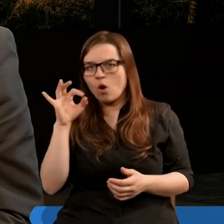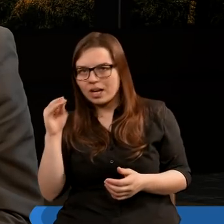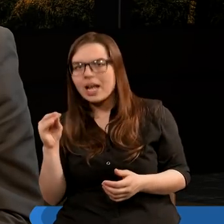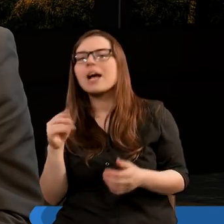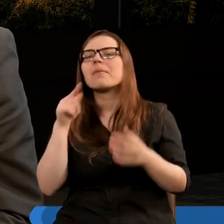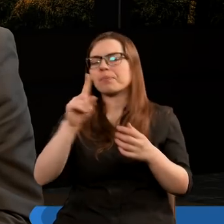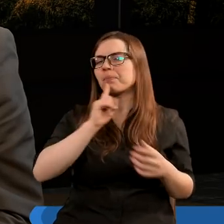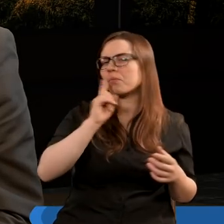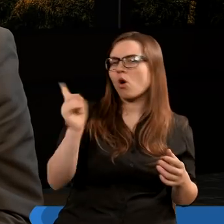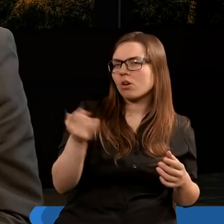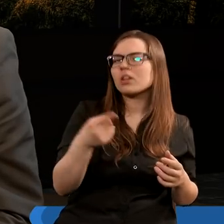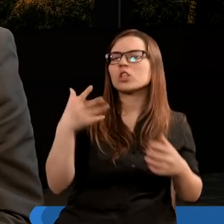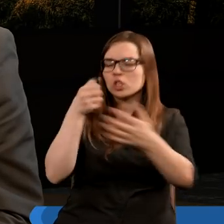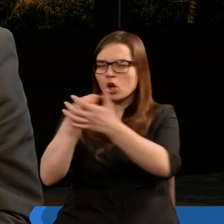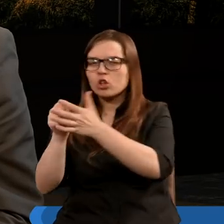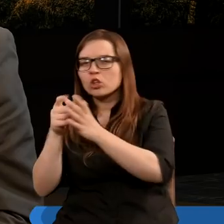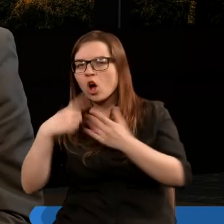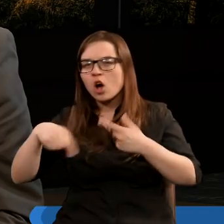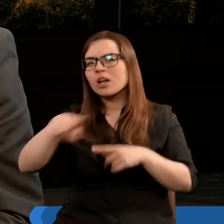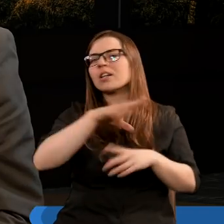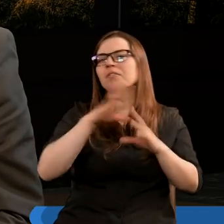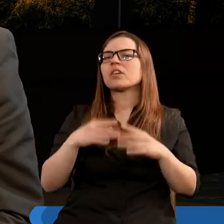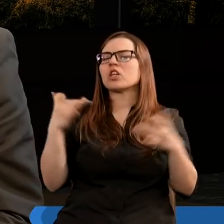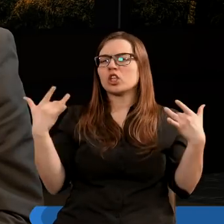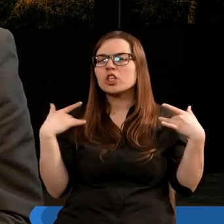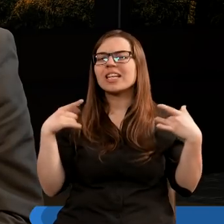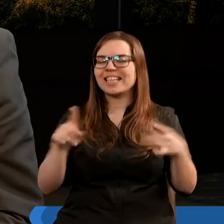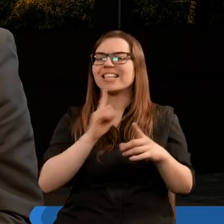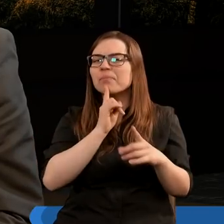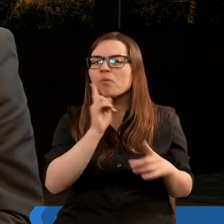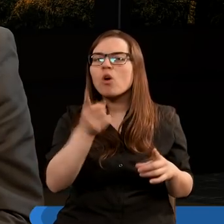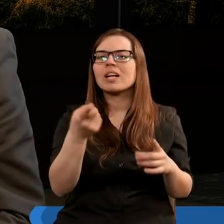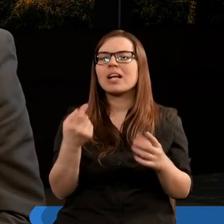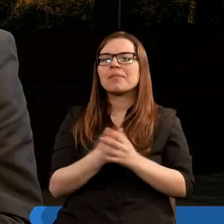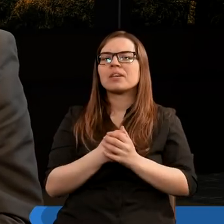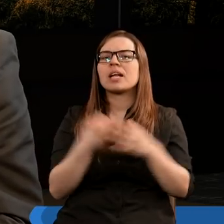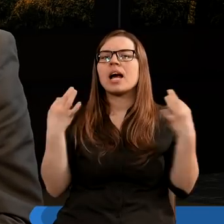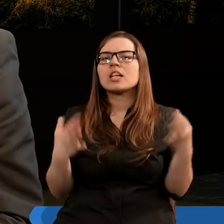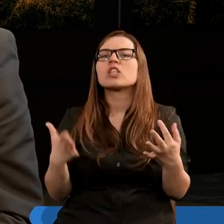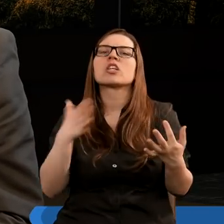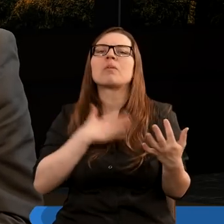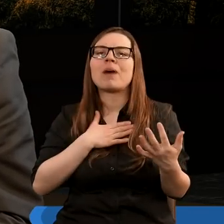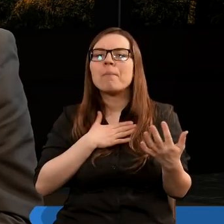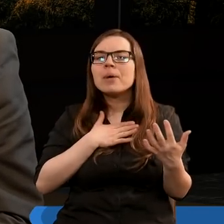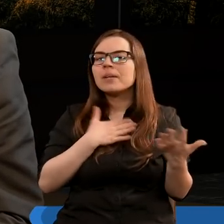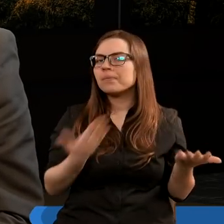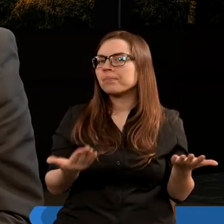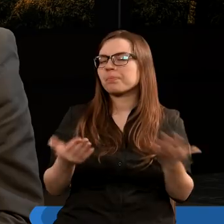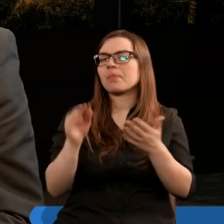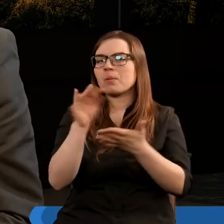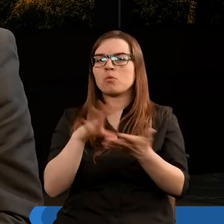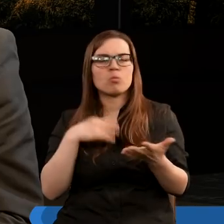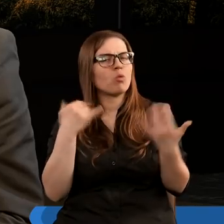widać było, że to poselstwo docierało do nich oni żyli tym poselstwem. A dzisiaj mamy Biblię